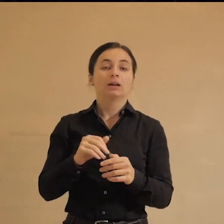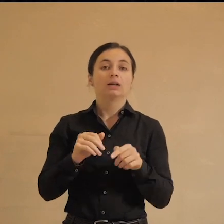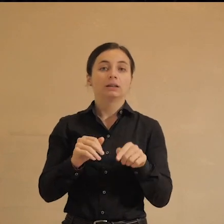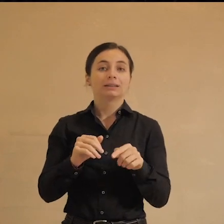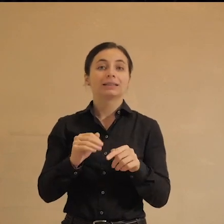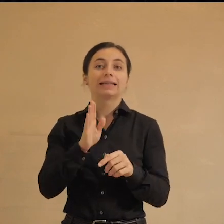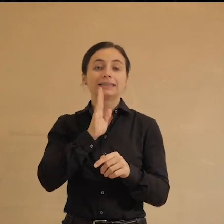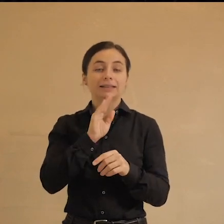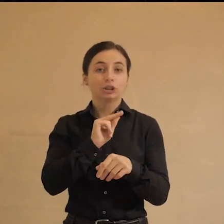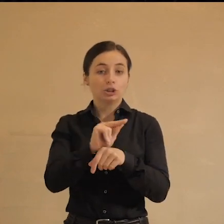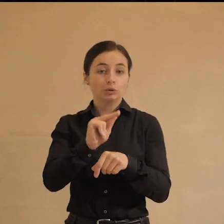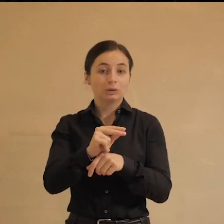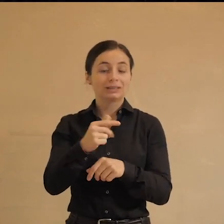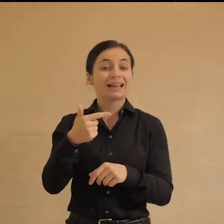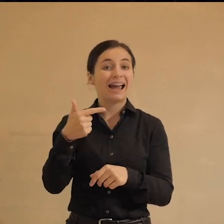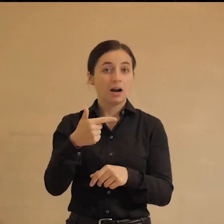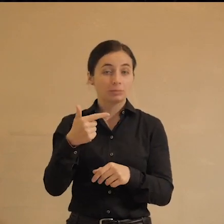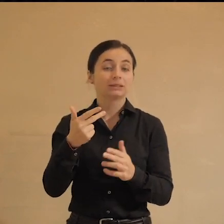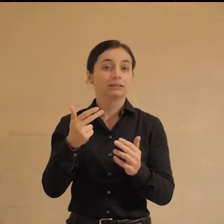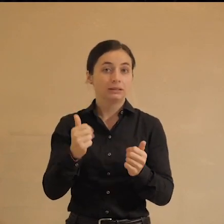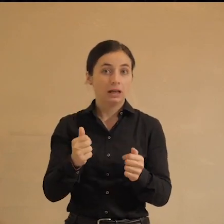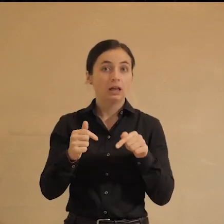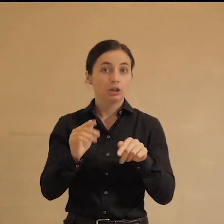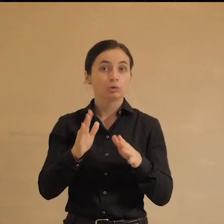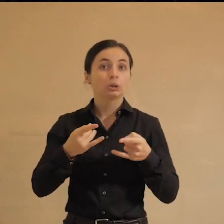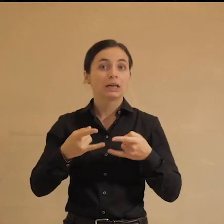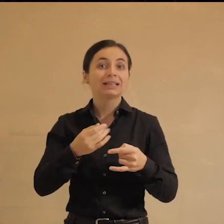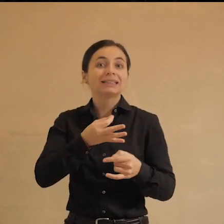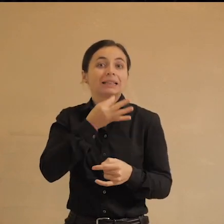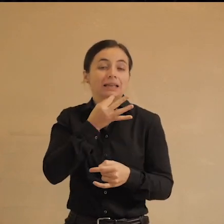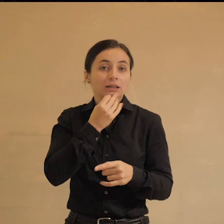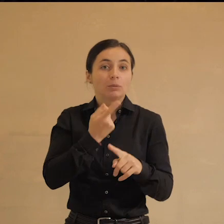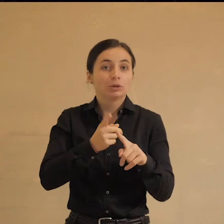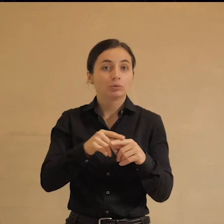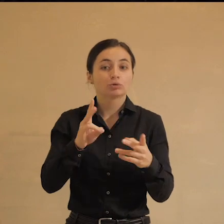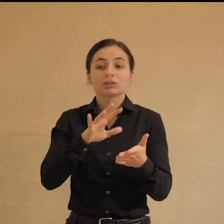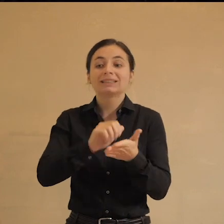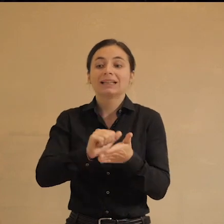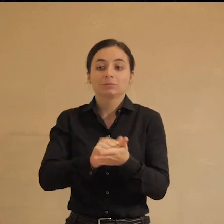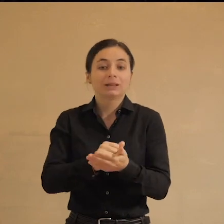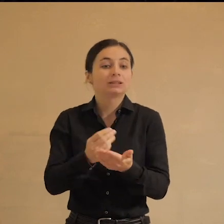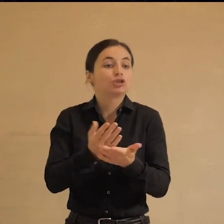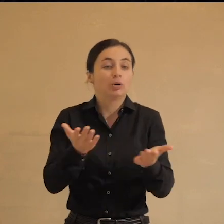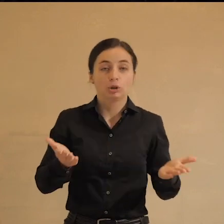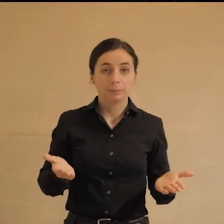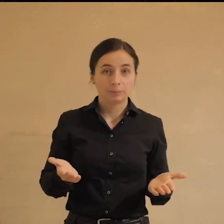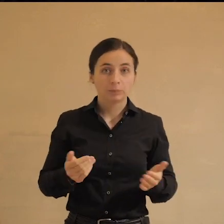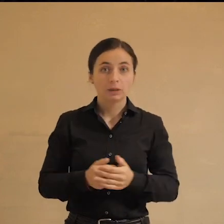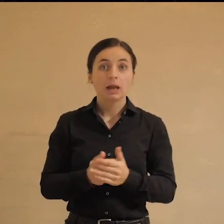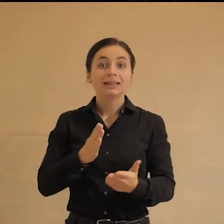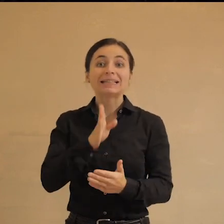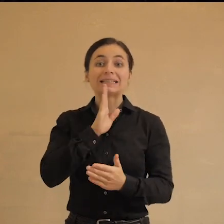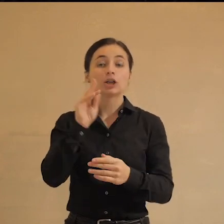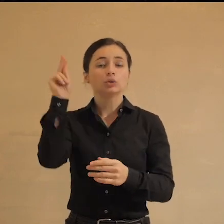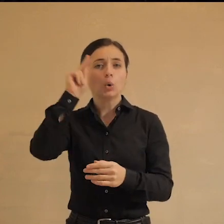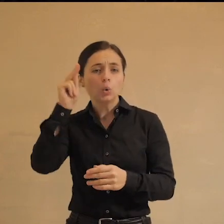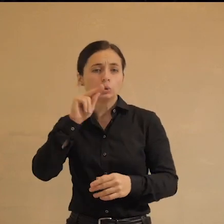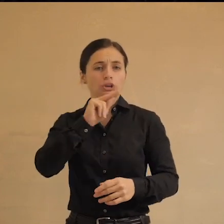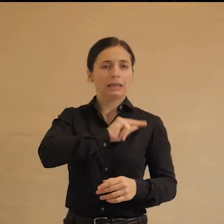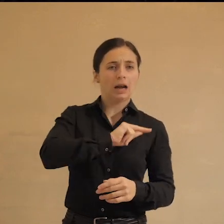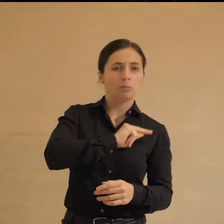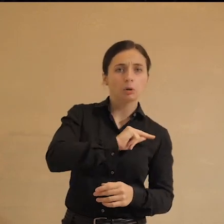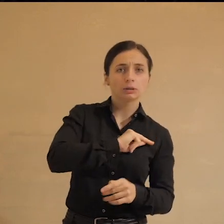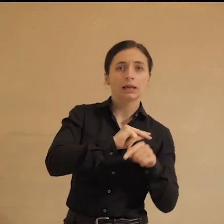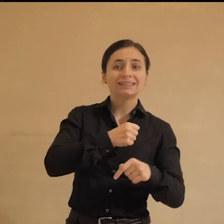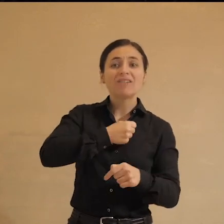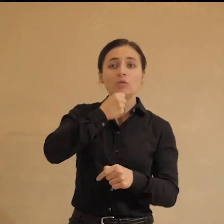если девочек не учить грамоте, тогда да, тогда они будут рожать раньше, потому что надо чем-то заниматься. А если женщины учатся и работают, то